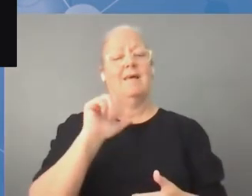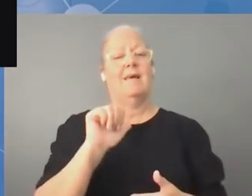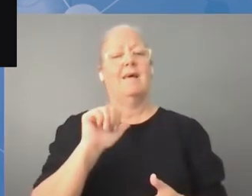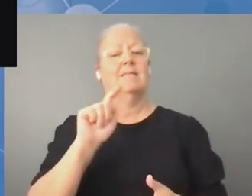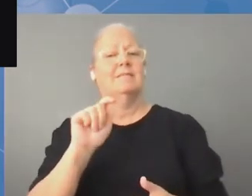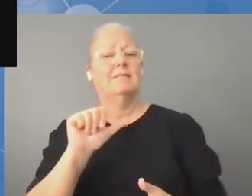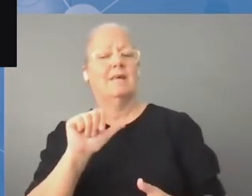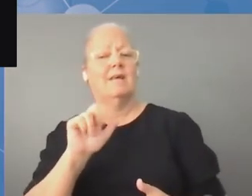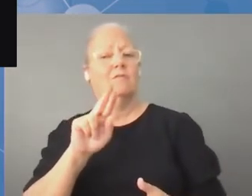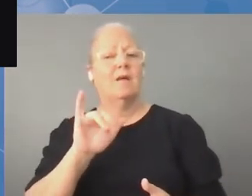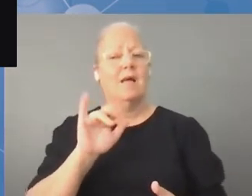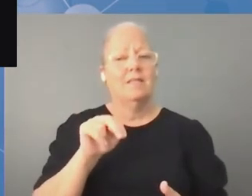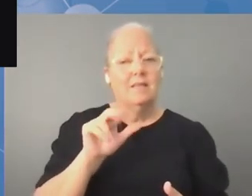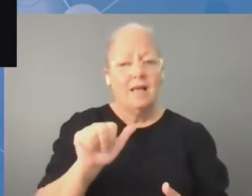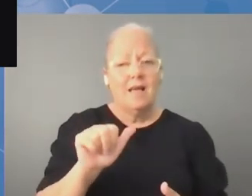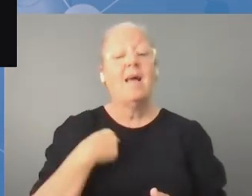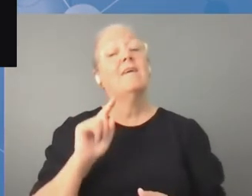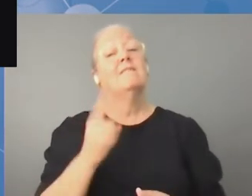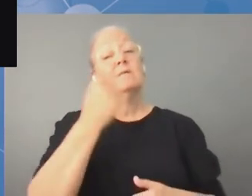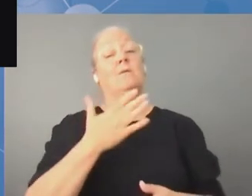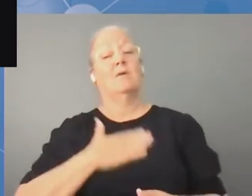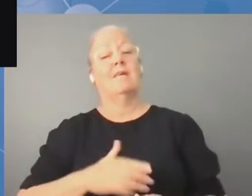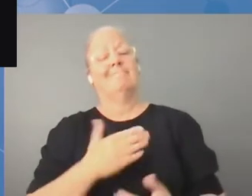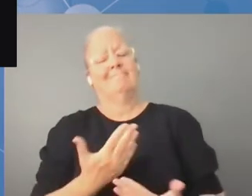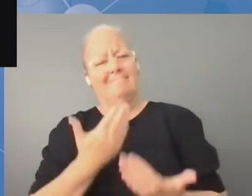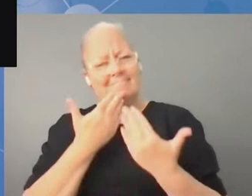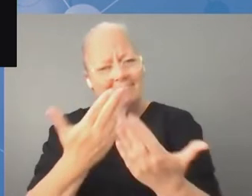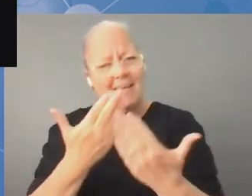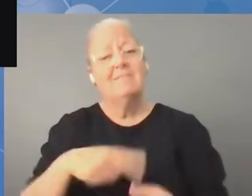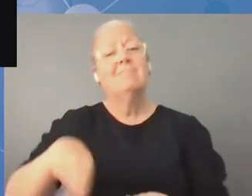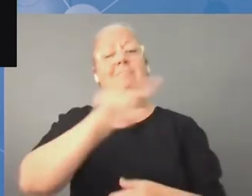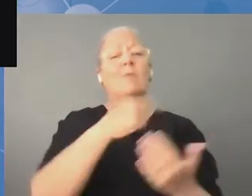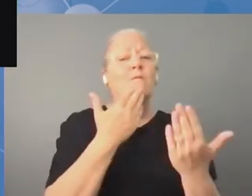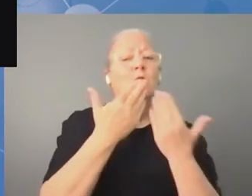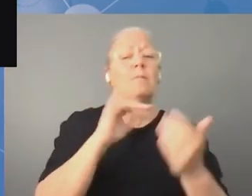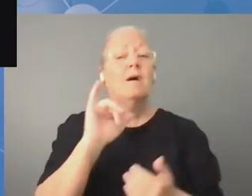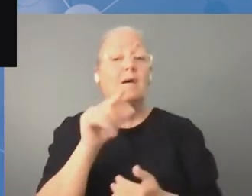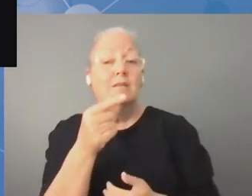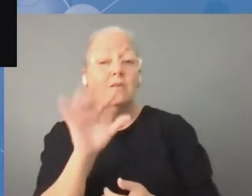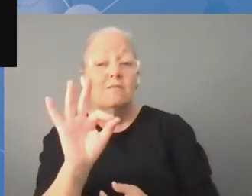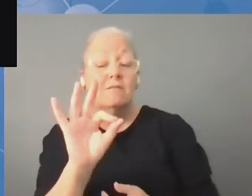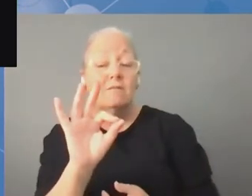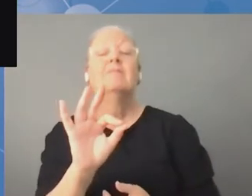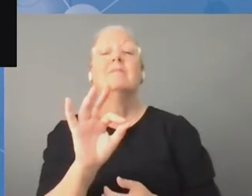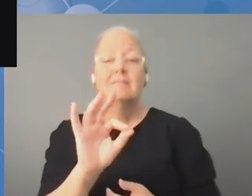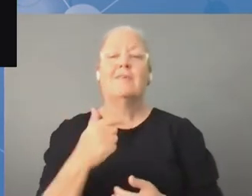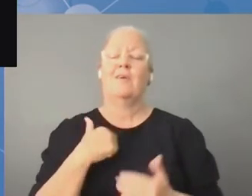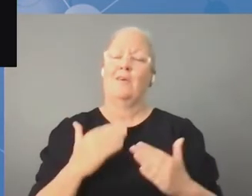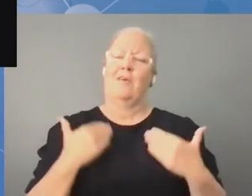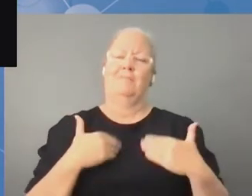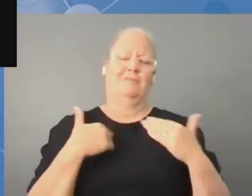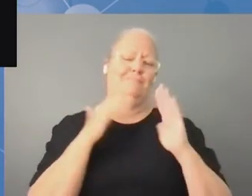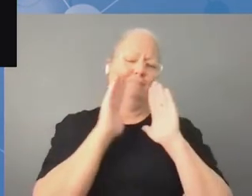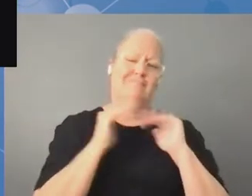ramach Rady Europy. Mam na imię Katarina. Bardzo serdecznie dziękuję za zorganizowanie tego forum. Była to dla mnie ogromna